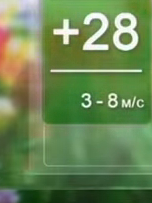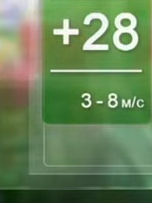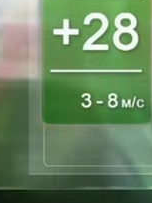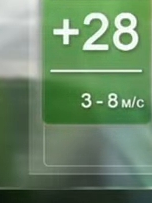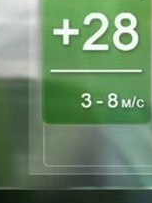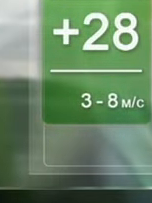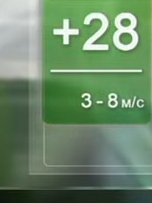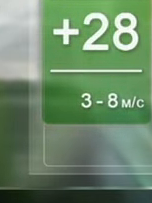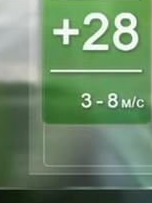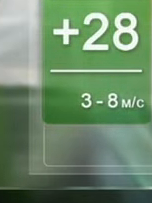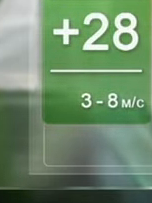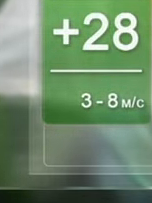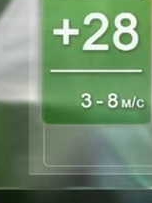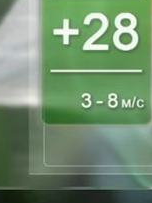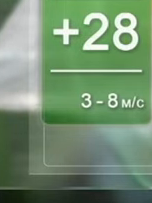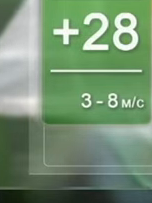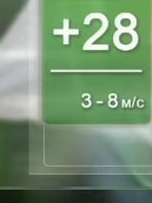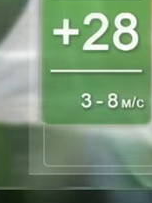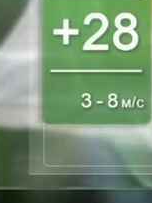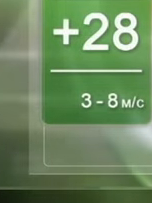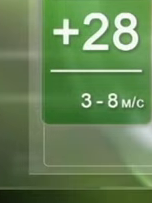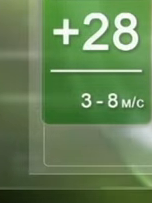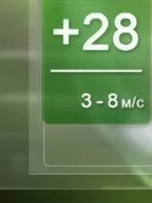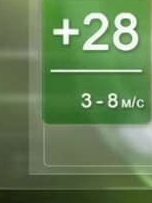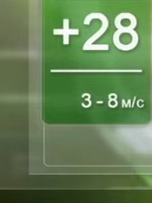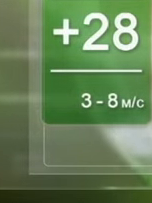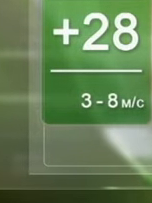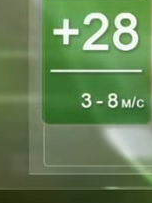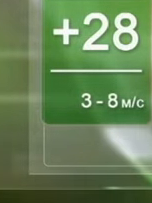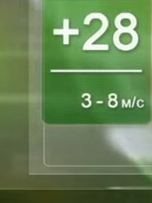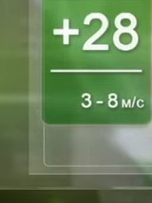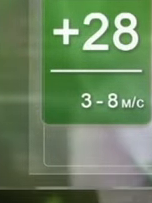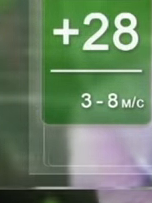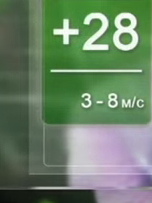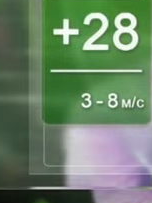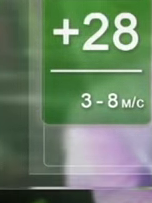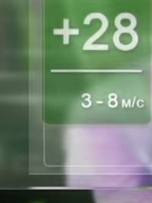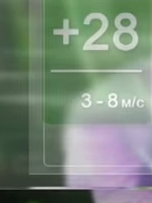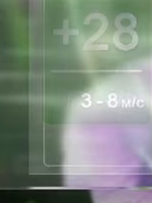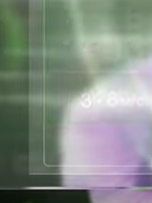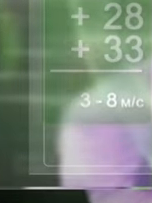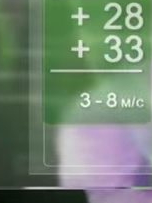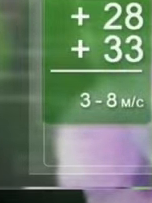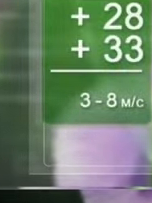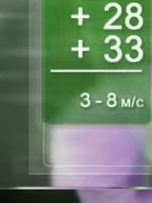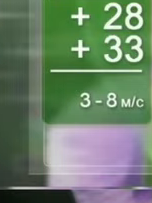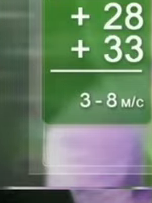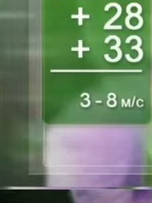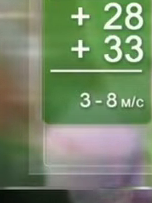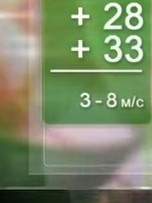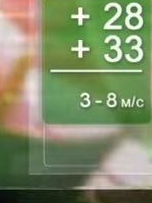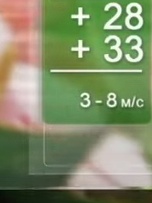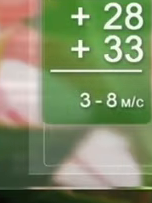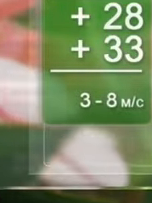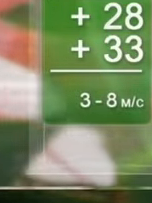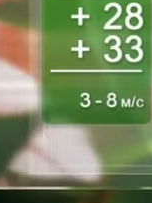повітря прогріється до 14, 16 градусів, в день стопчики термометрів покажуть плюс 28, плюс 30. У наступні три